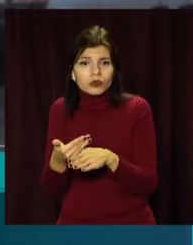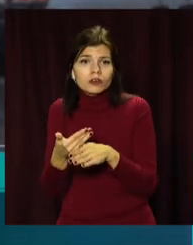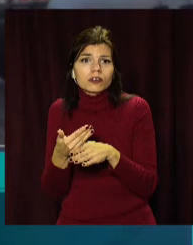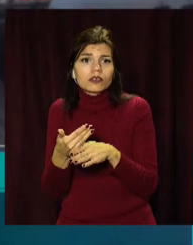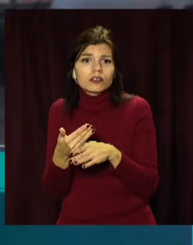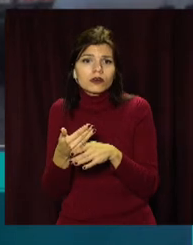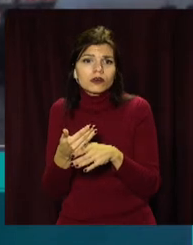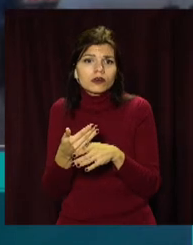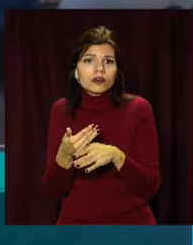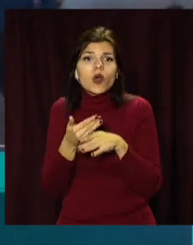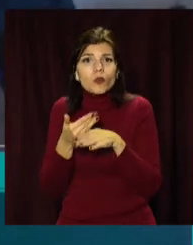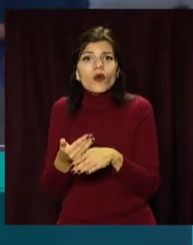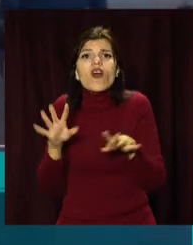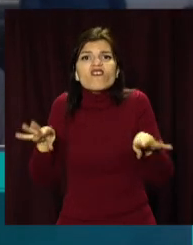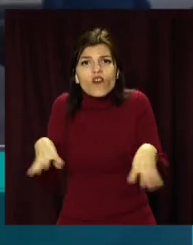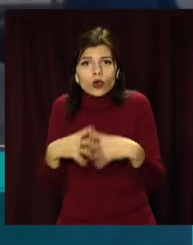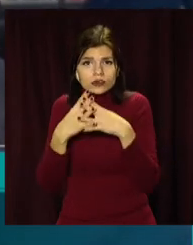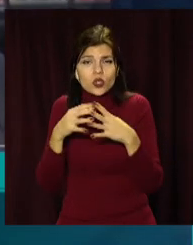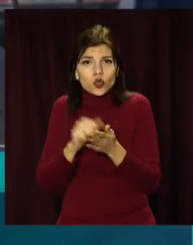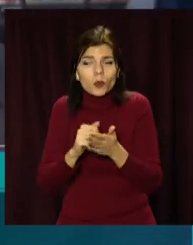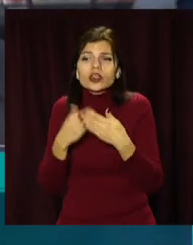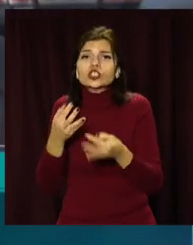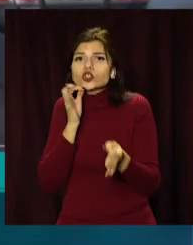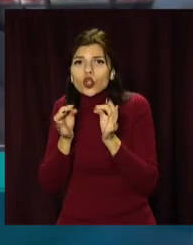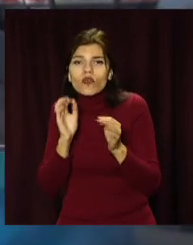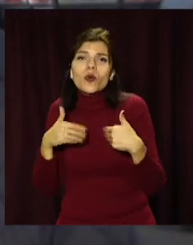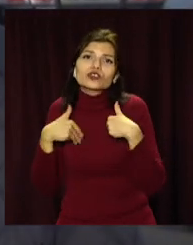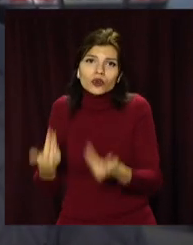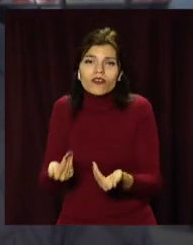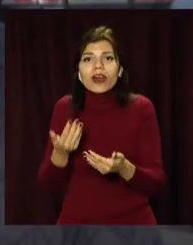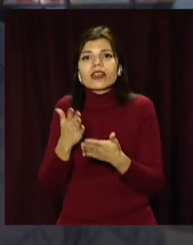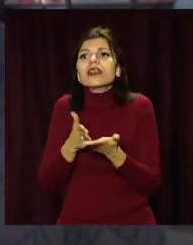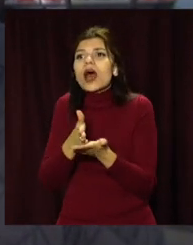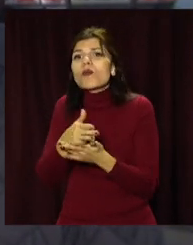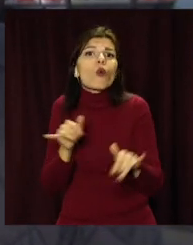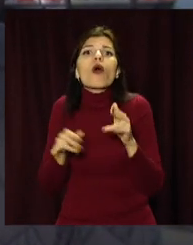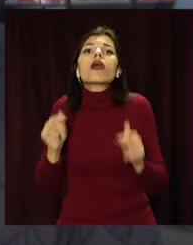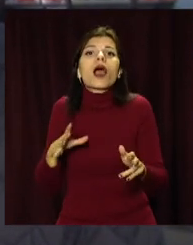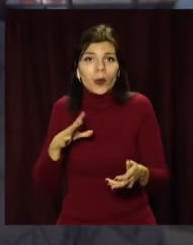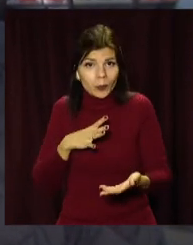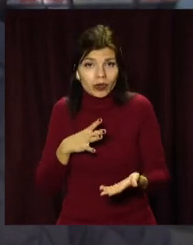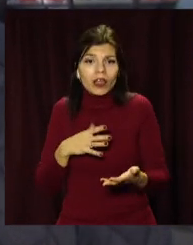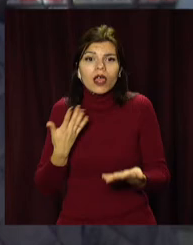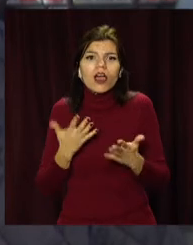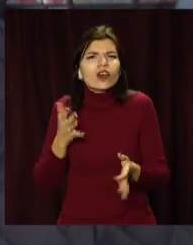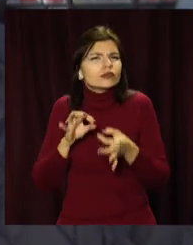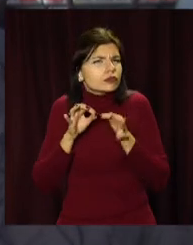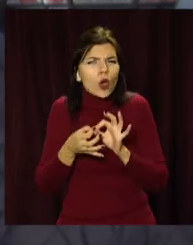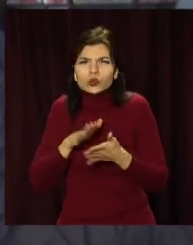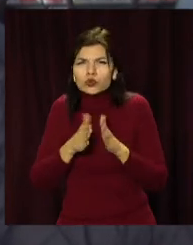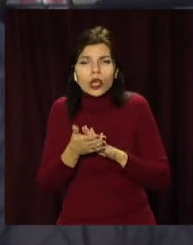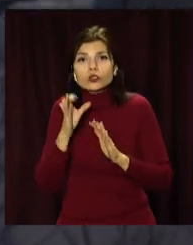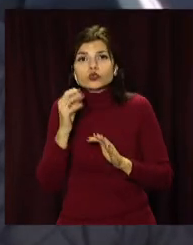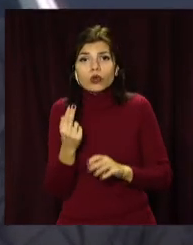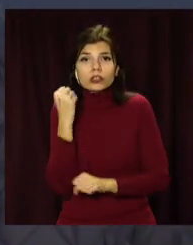в знову документів, даємо їм рекомендації, даємо направлення. Якщо необхідно, десь велика складні ситуації,